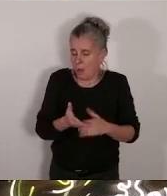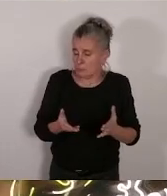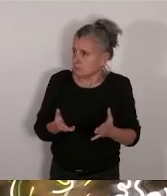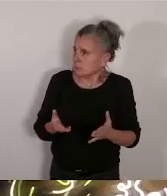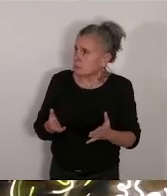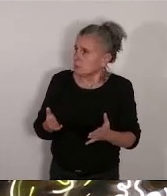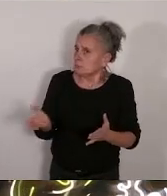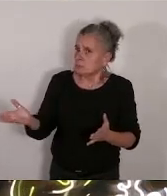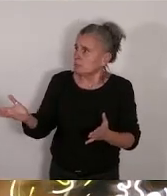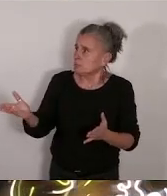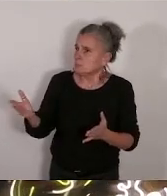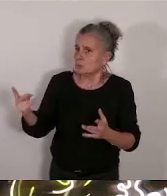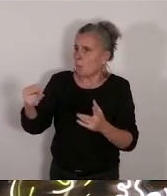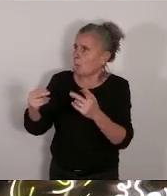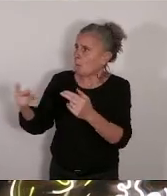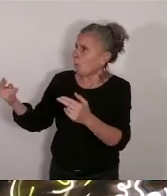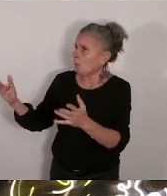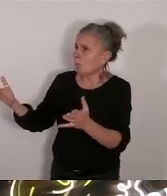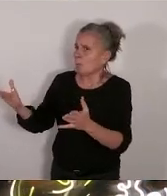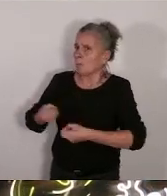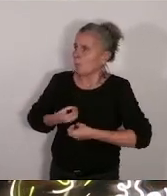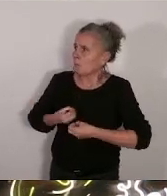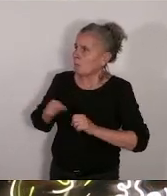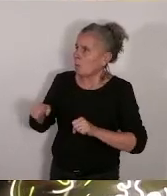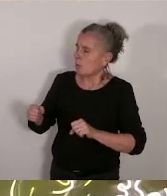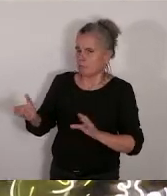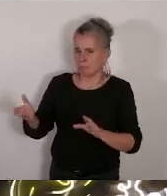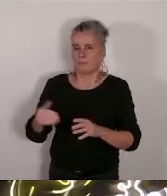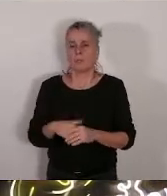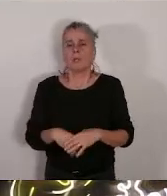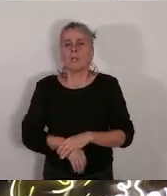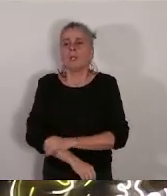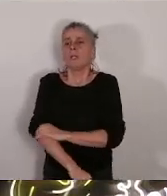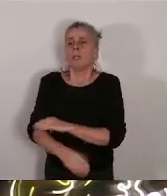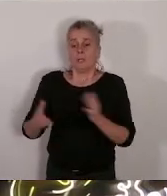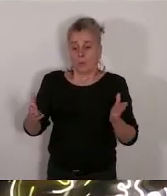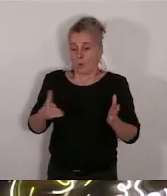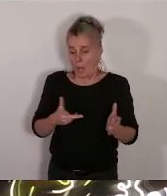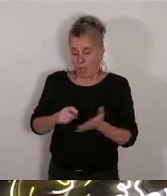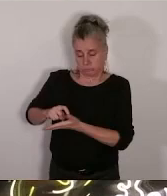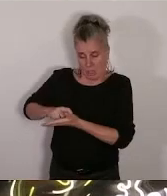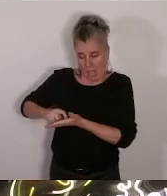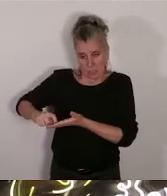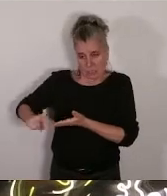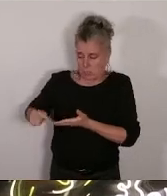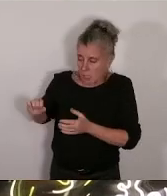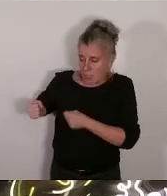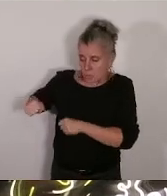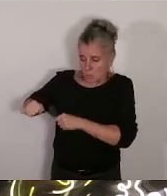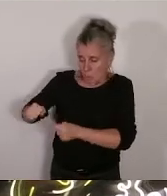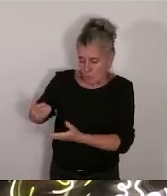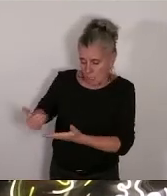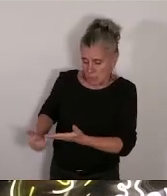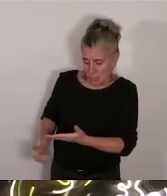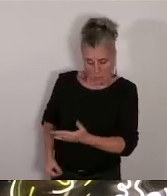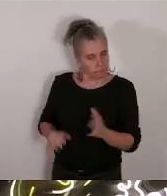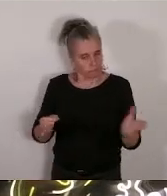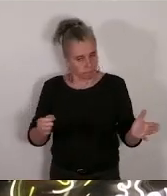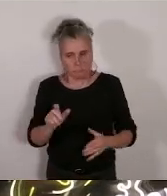m'exprimer ? Excusez-moi. Nous parégage le sérieux de traçabilité des actions. Par exemple, dans le premier